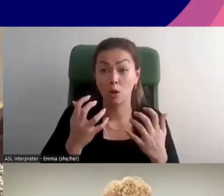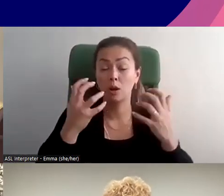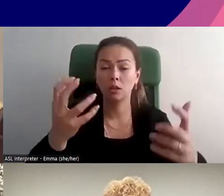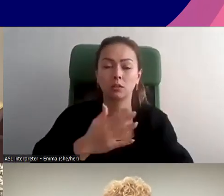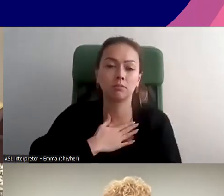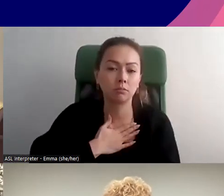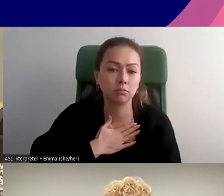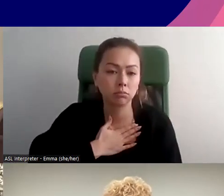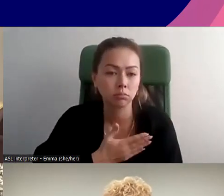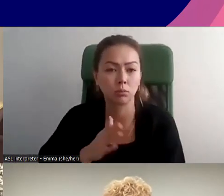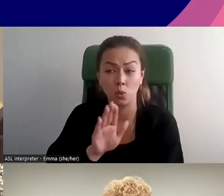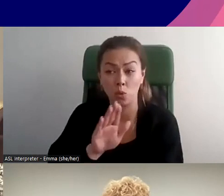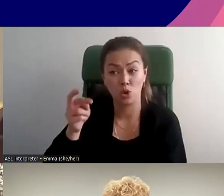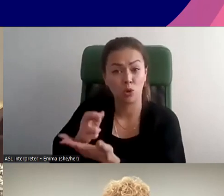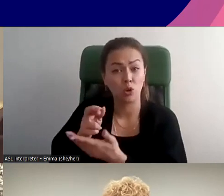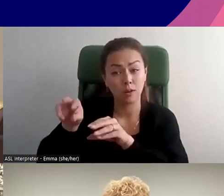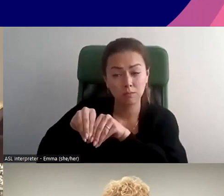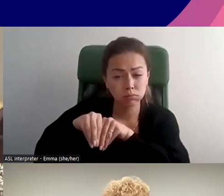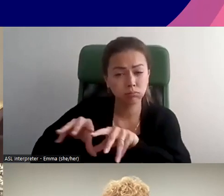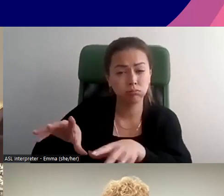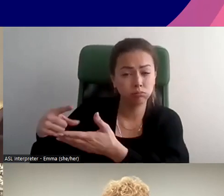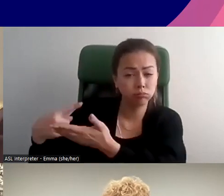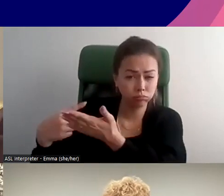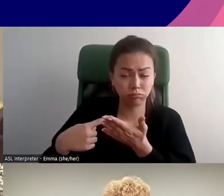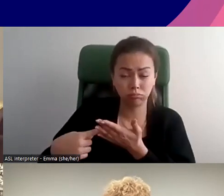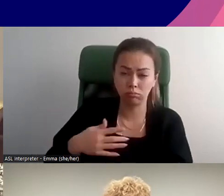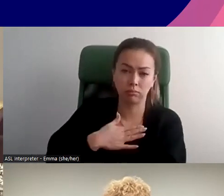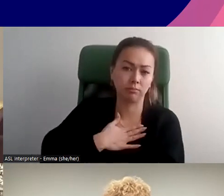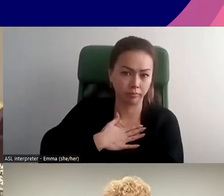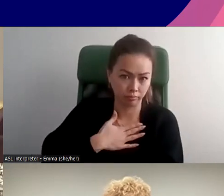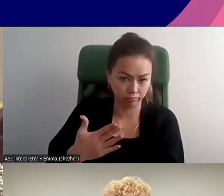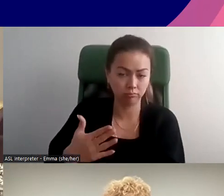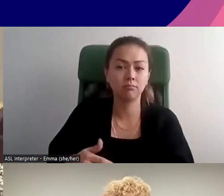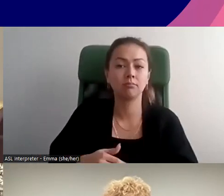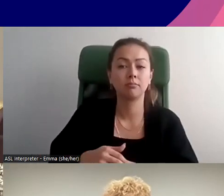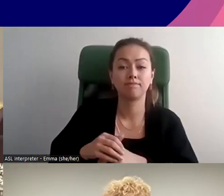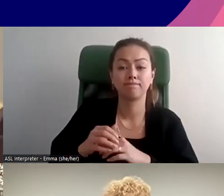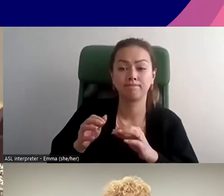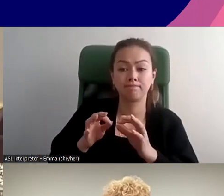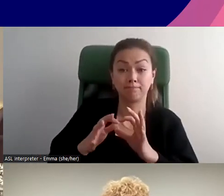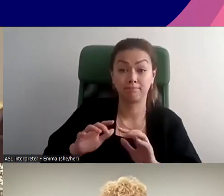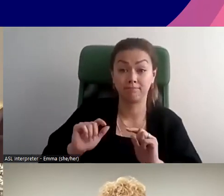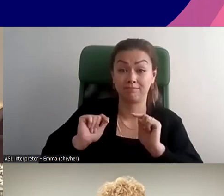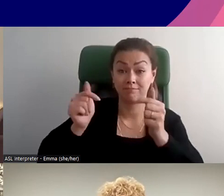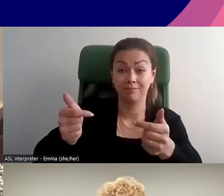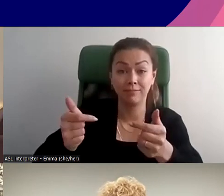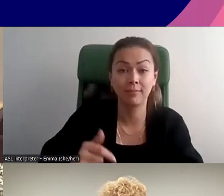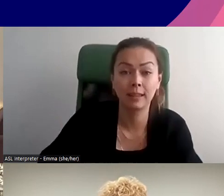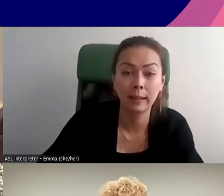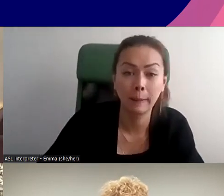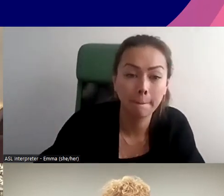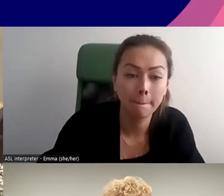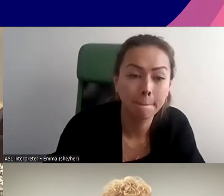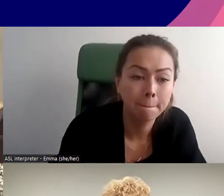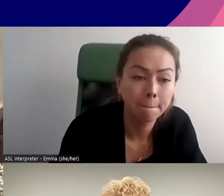Nous apprécions toutes les ressources que vous nous avez présentées. J'ai une autre question. Il semble y avoir un lien entre la